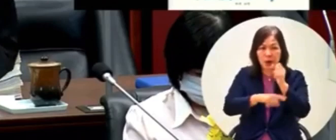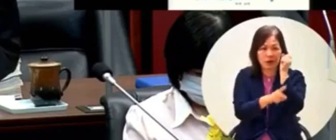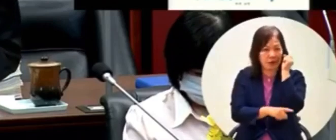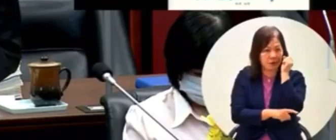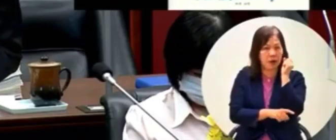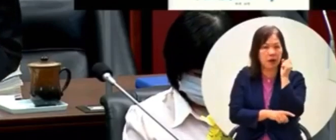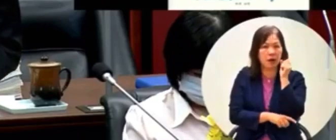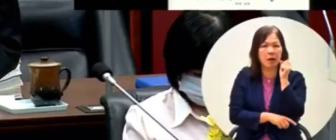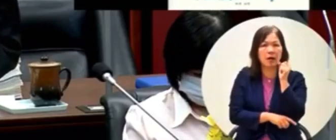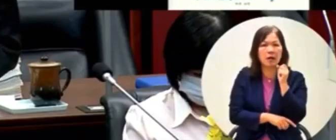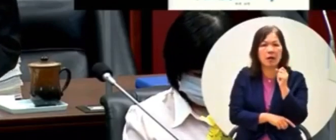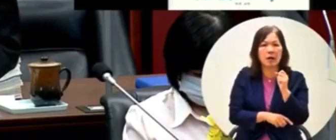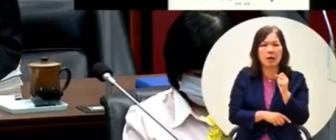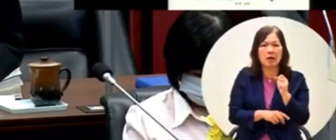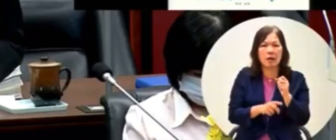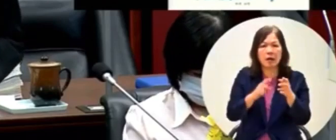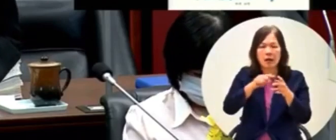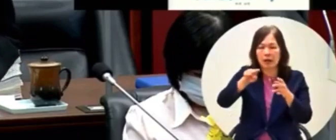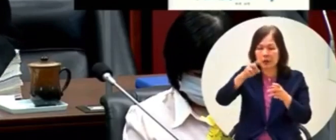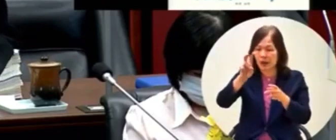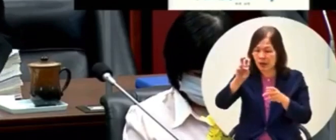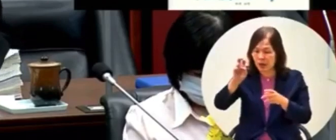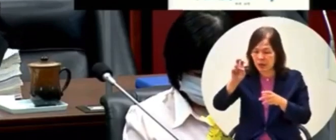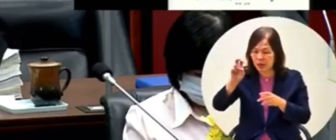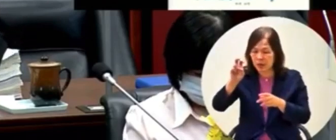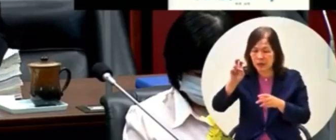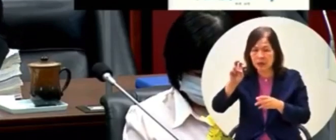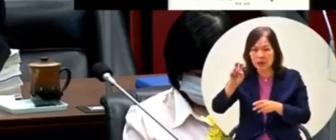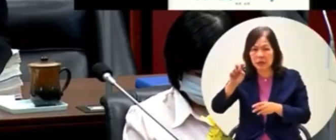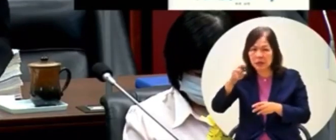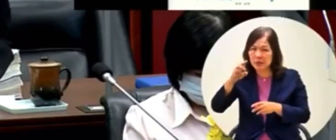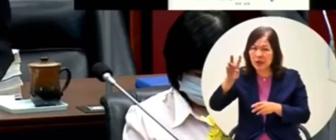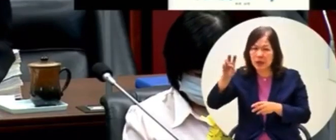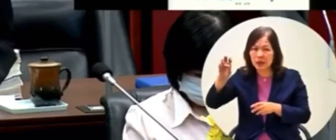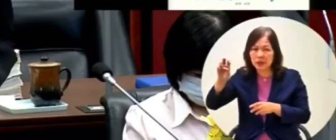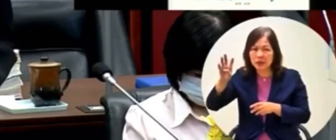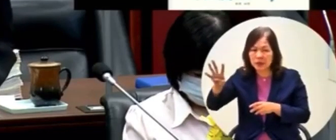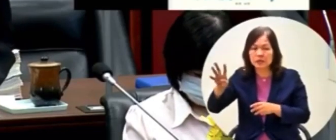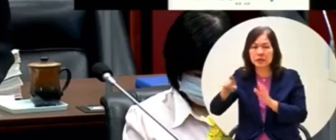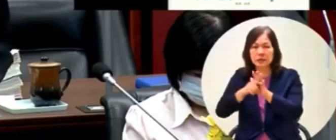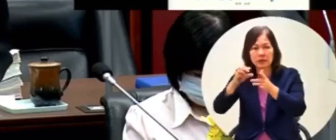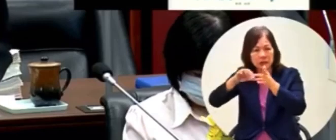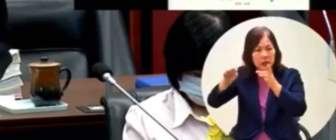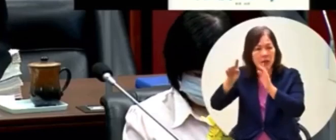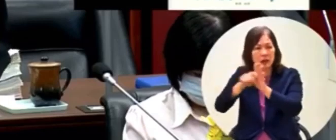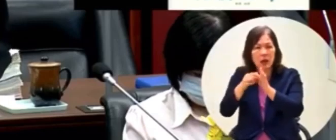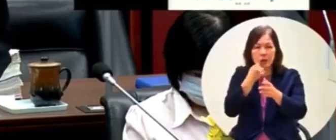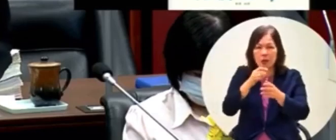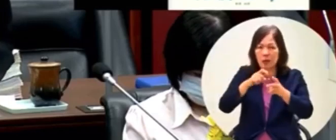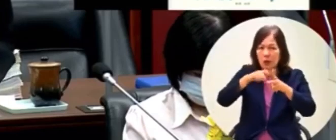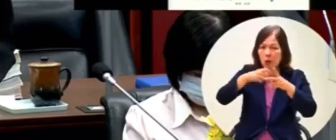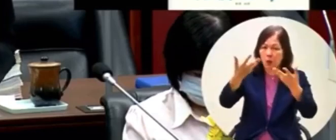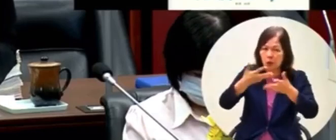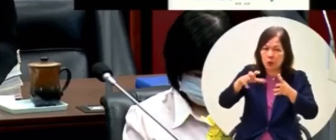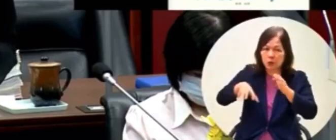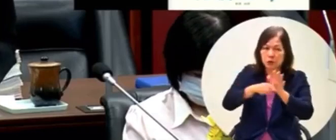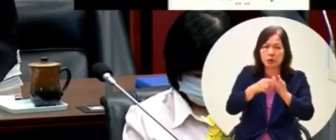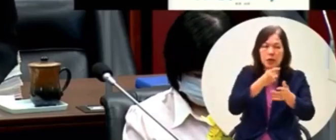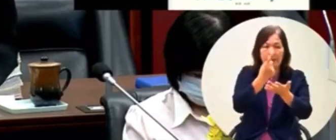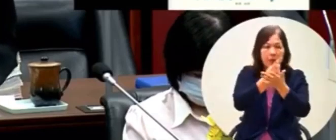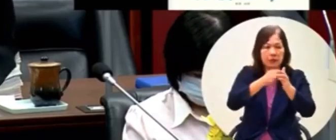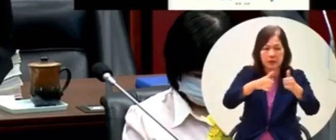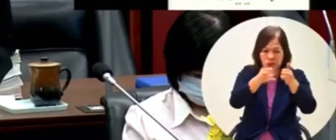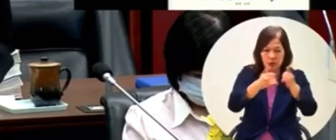還有環保局公務局你們對於民間團體所掛的布條